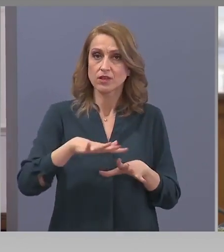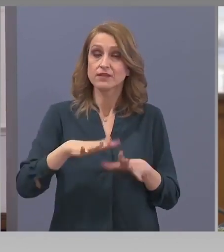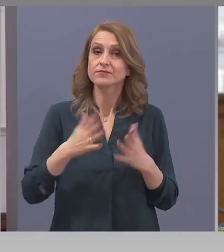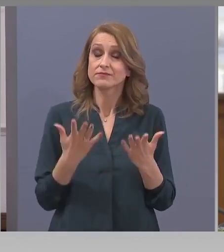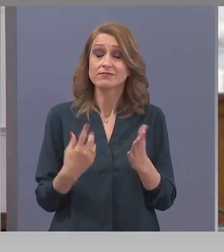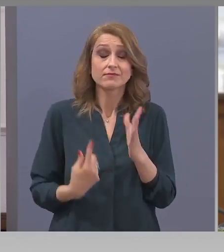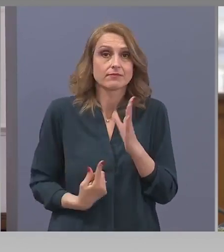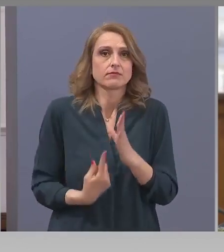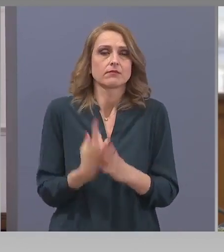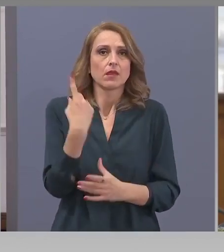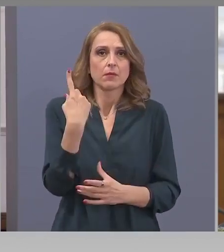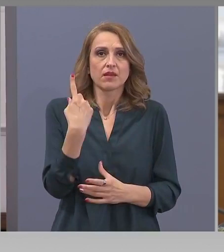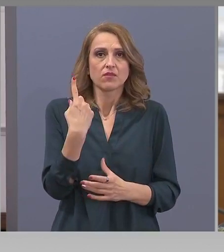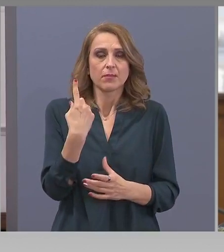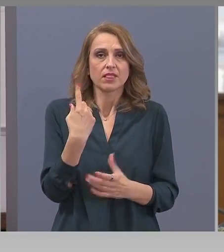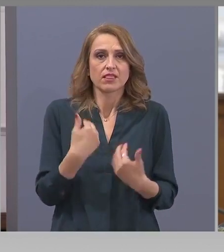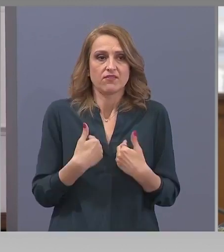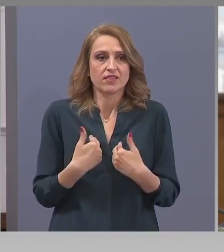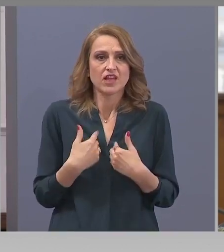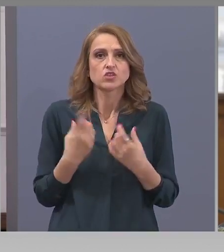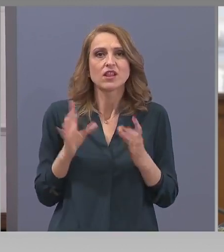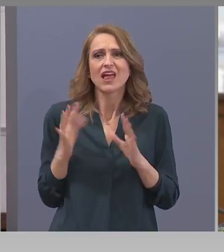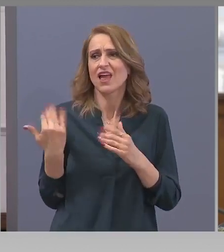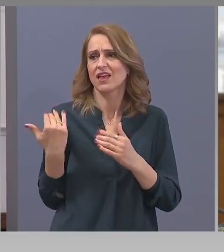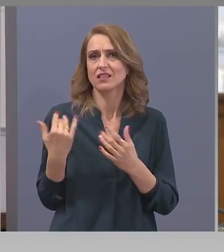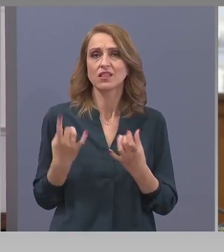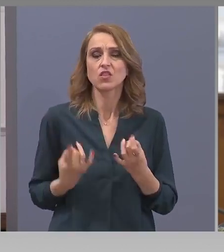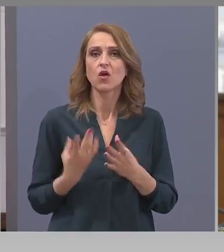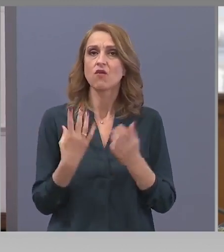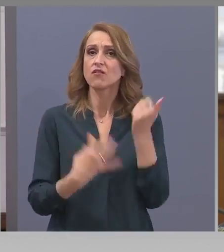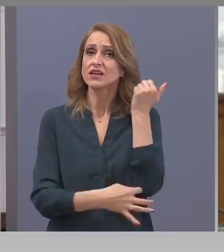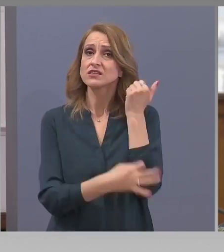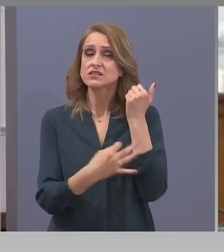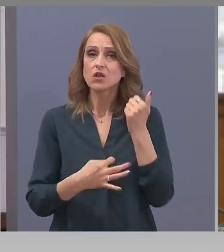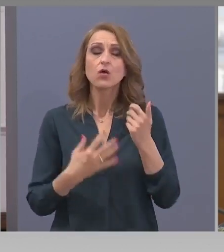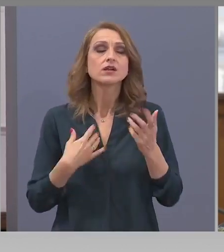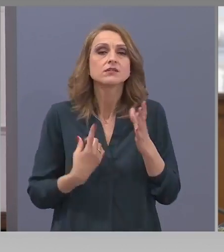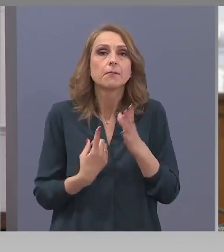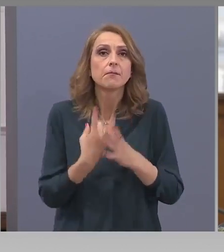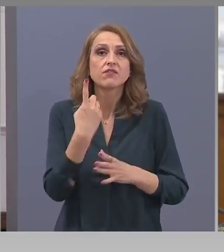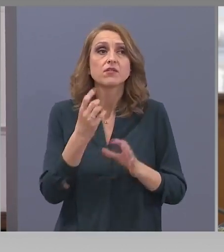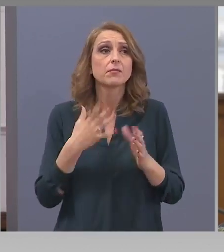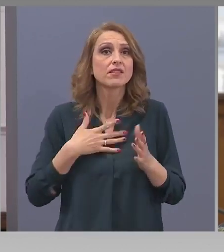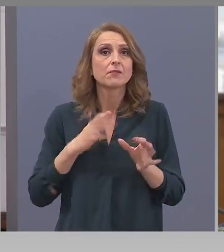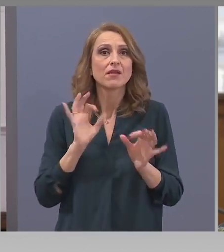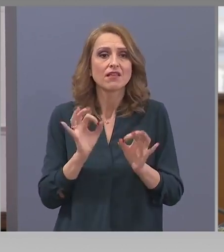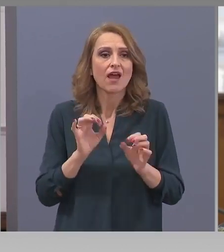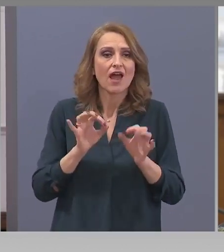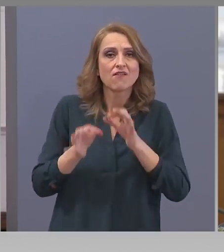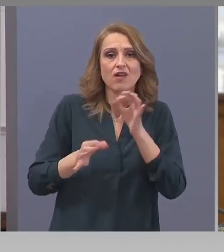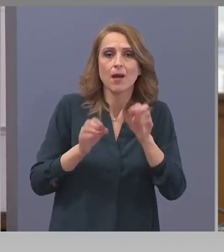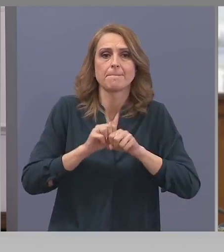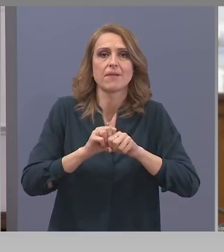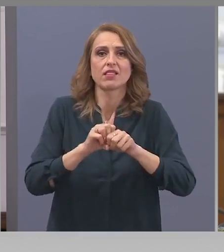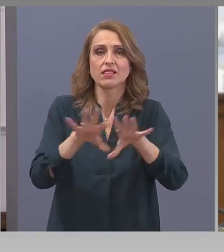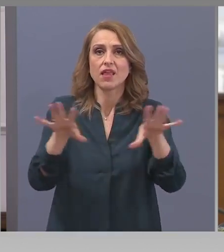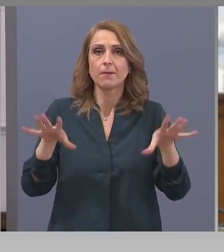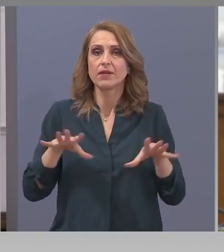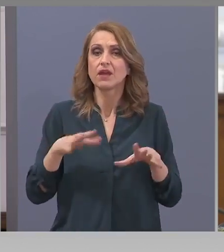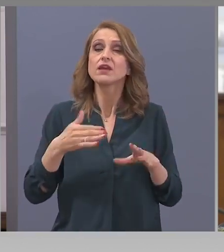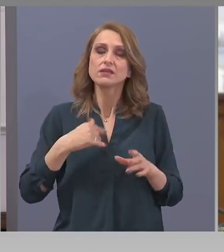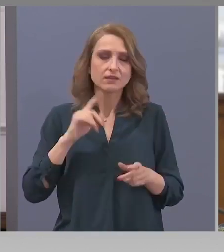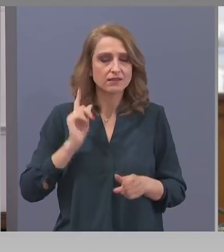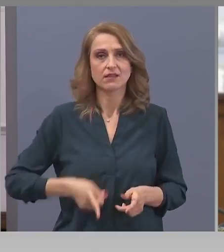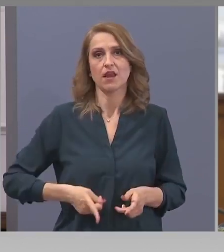за първи път в нашата най-нова история, за първи път има пандемия от такъв характер и ние трябва да се справим.